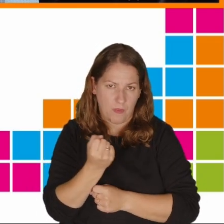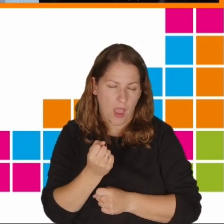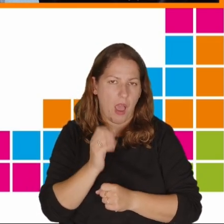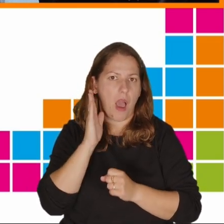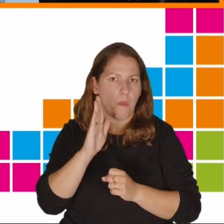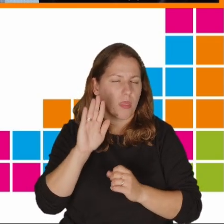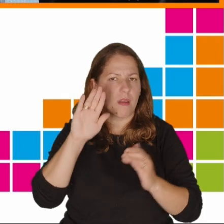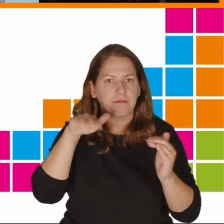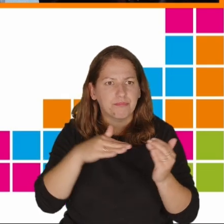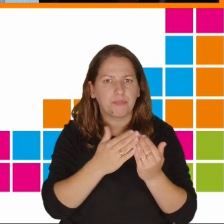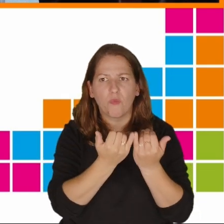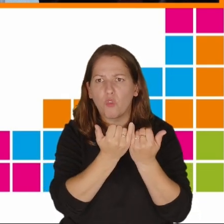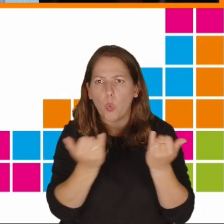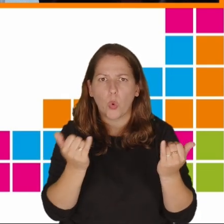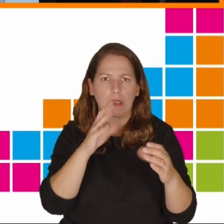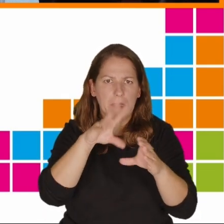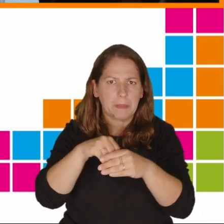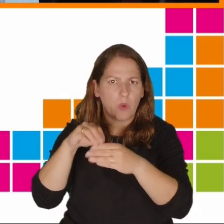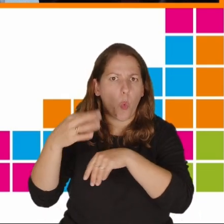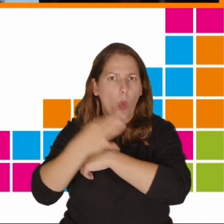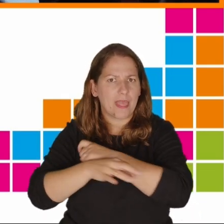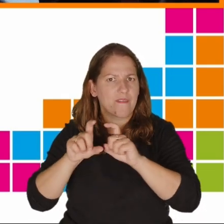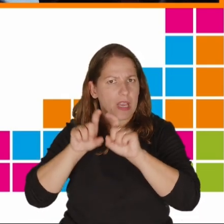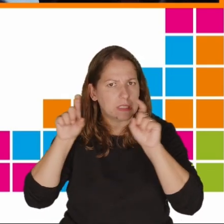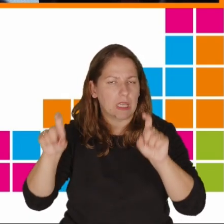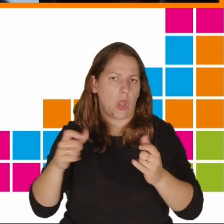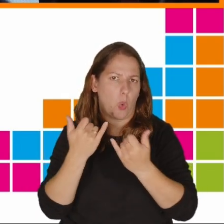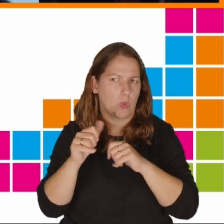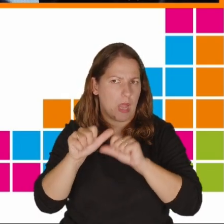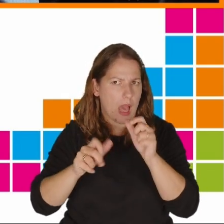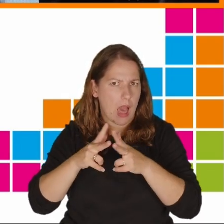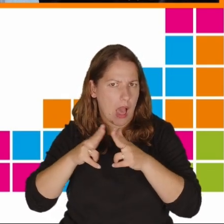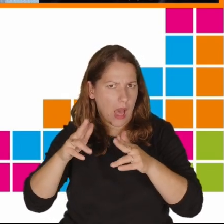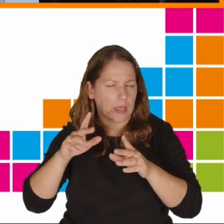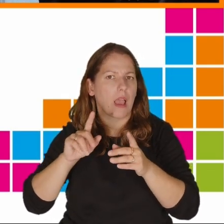zaadoptowany w różnych uniwersytetach, w różnych latach,